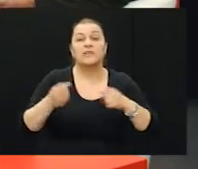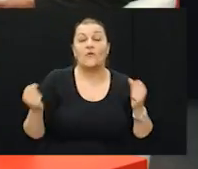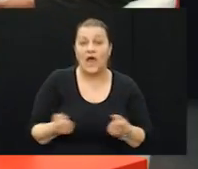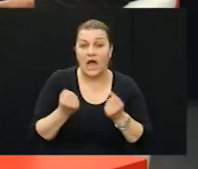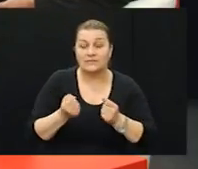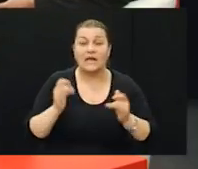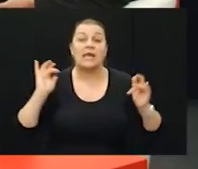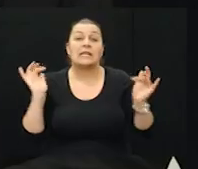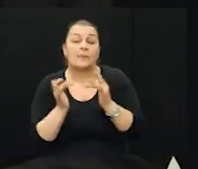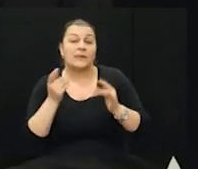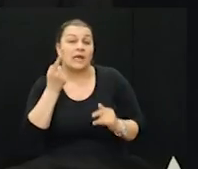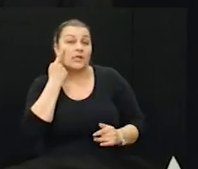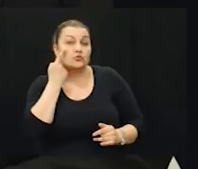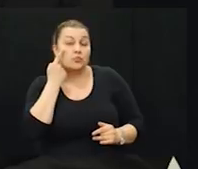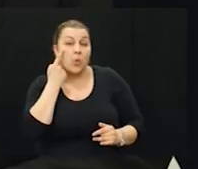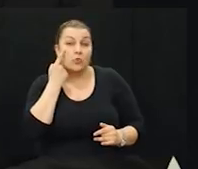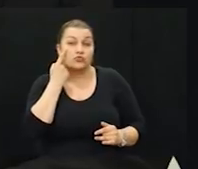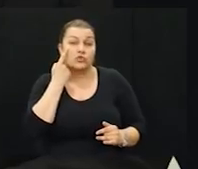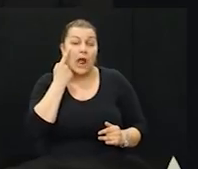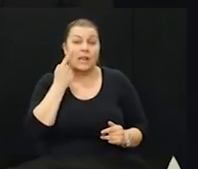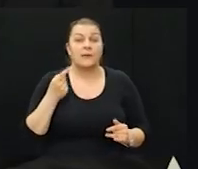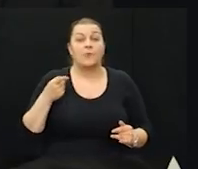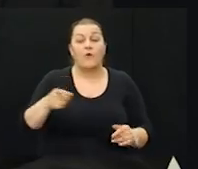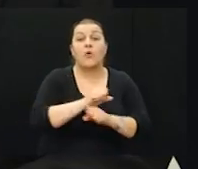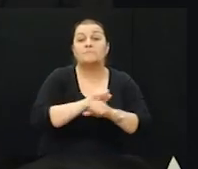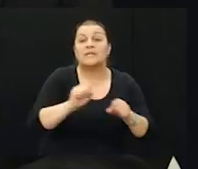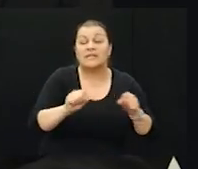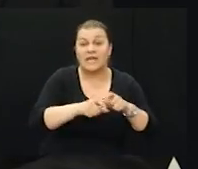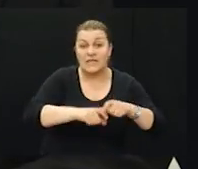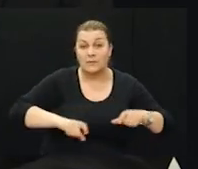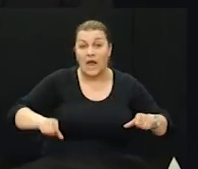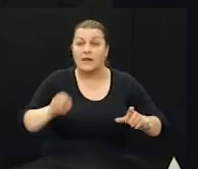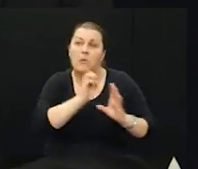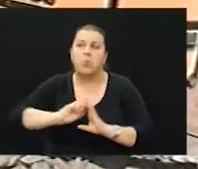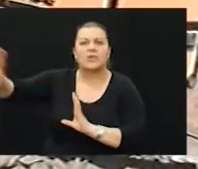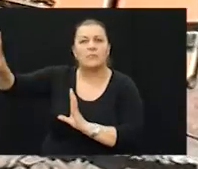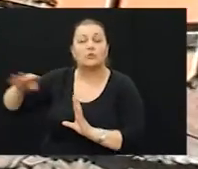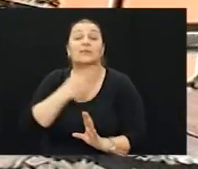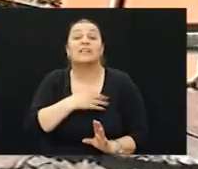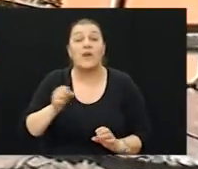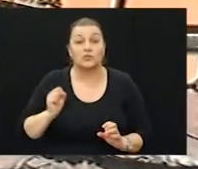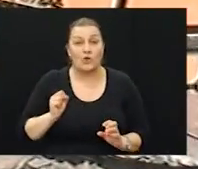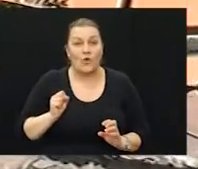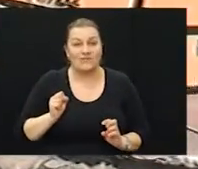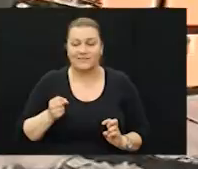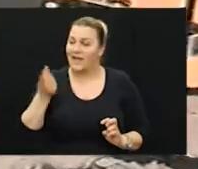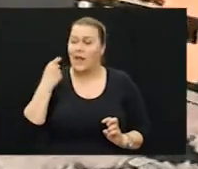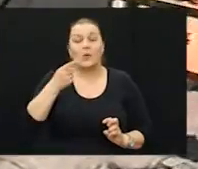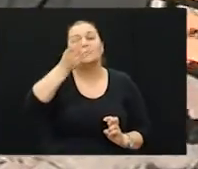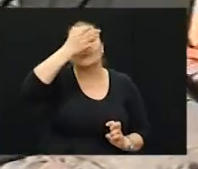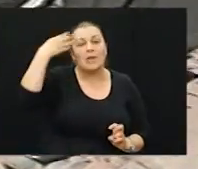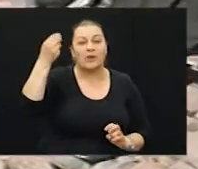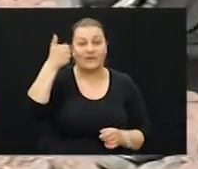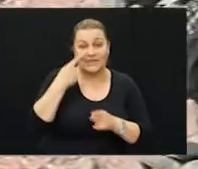akcije, nepre te su pokušali brigadiru samo minjiranje brane podmetuti hrvatsko vojsi, no zaboravljaju se jedan